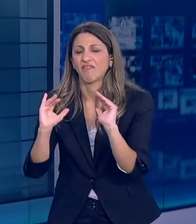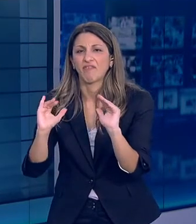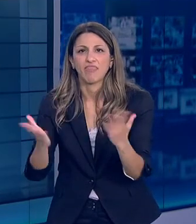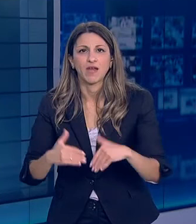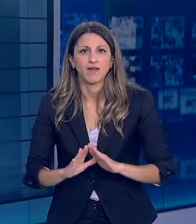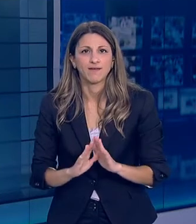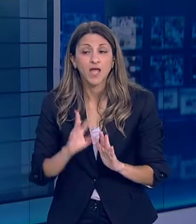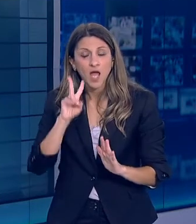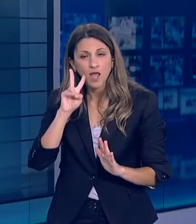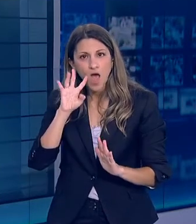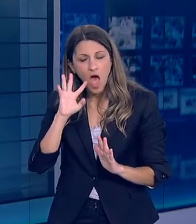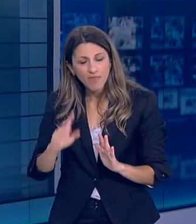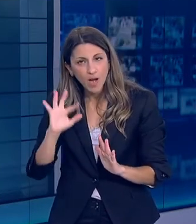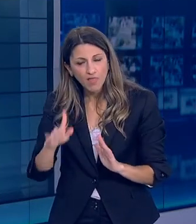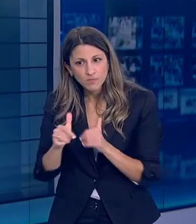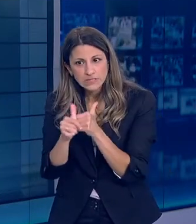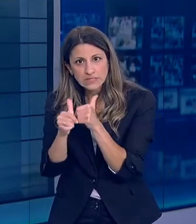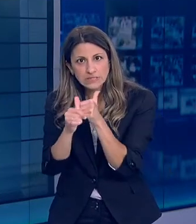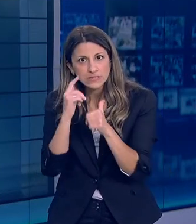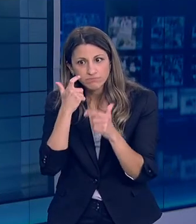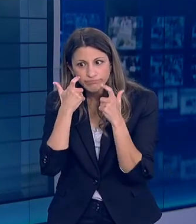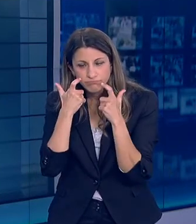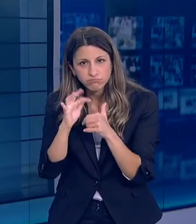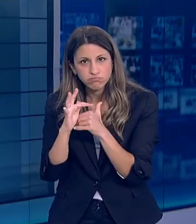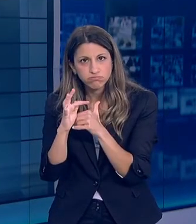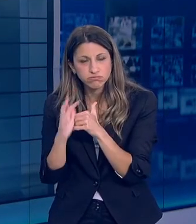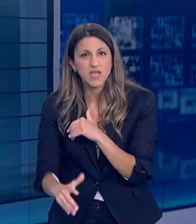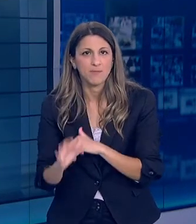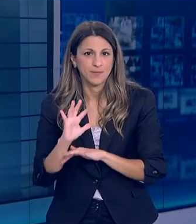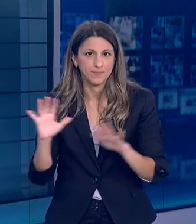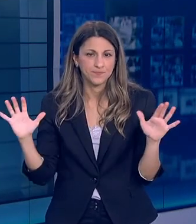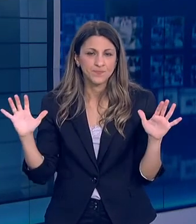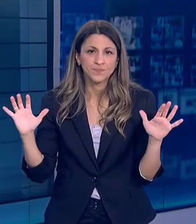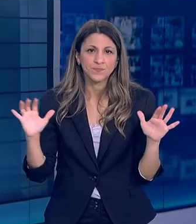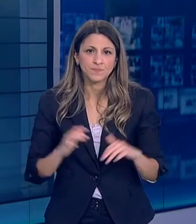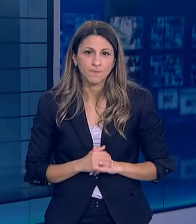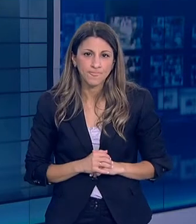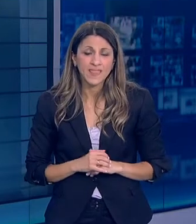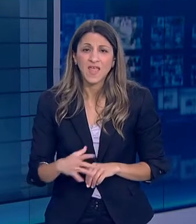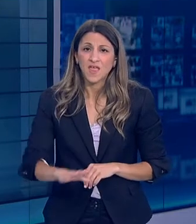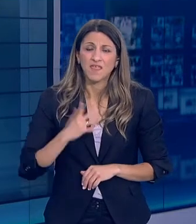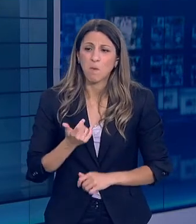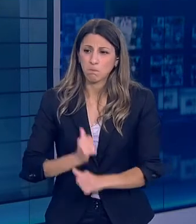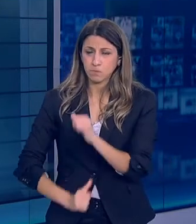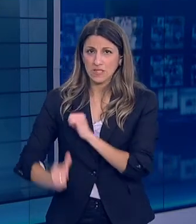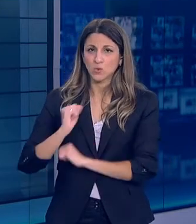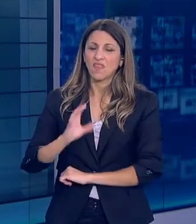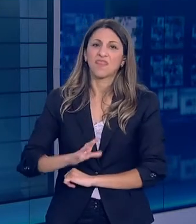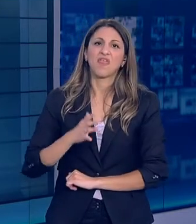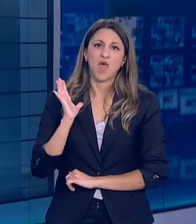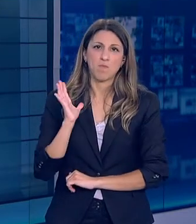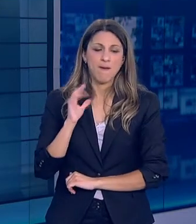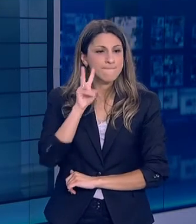Άρα όλες αυτοί οι παράμετροι έχουν να κάνουν σε σχέση με πιθανόν πισωγύρισμα όσον αφορά την επιδημία